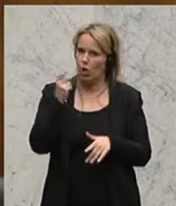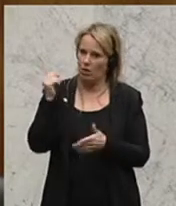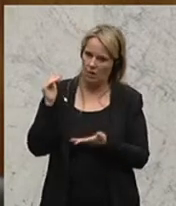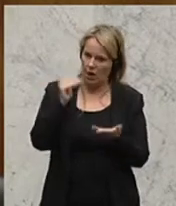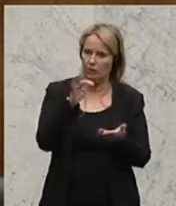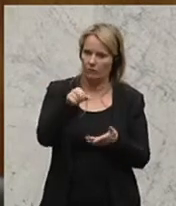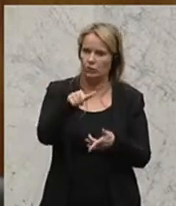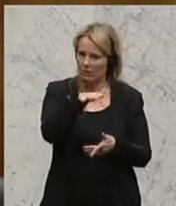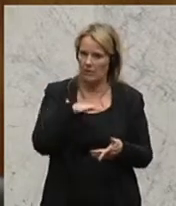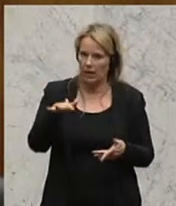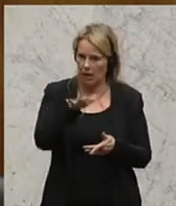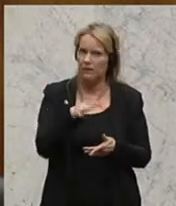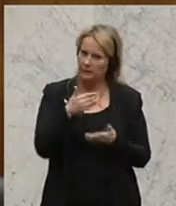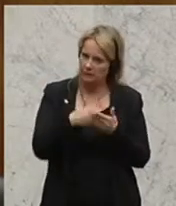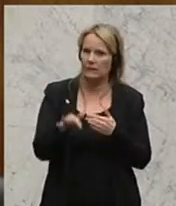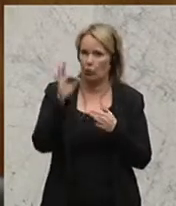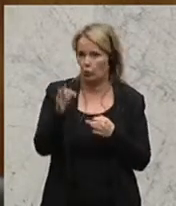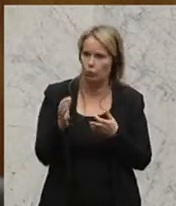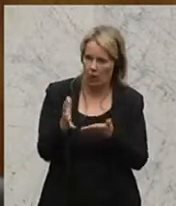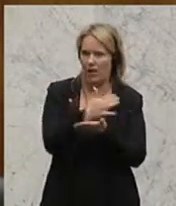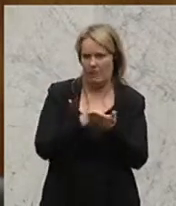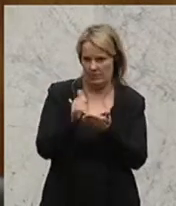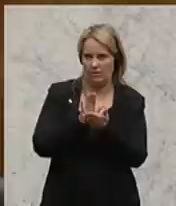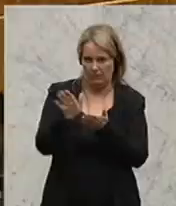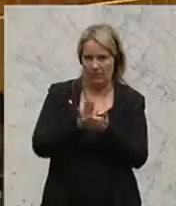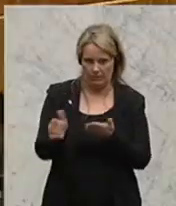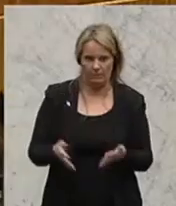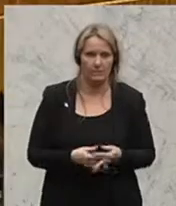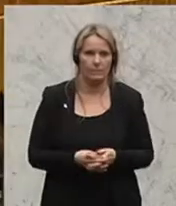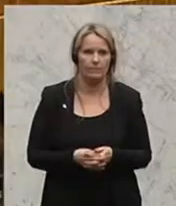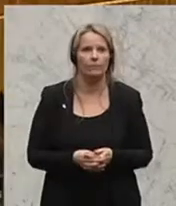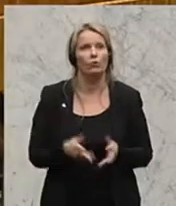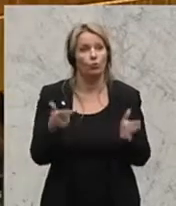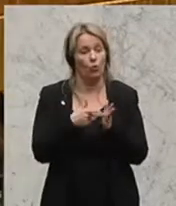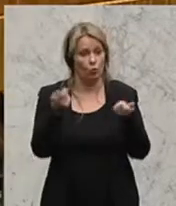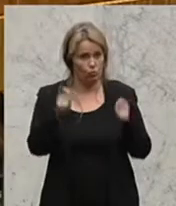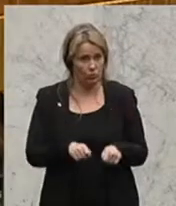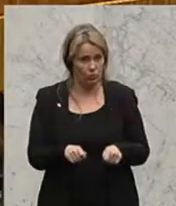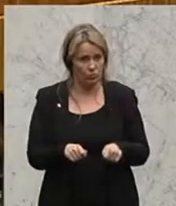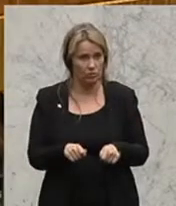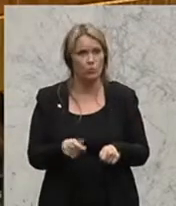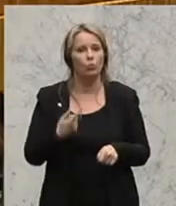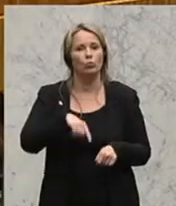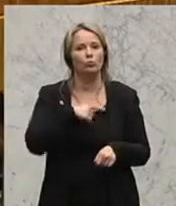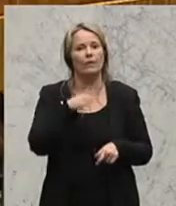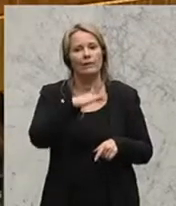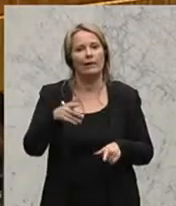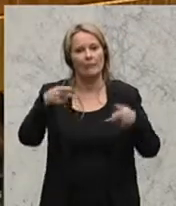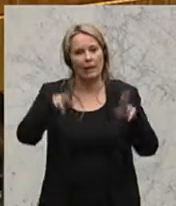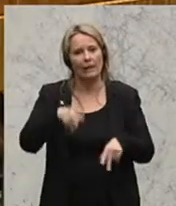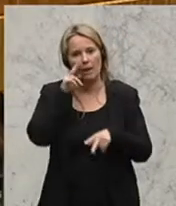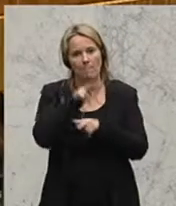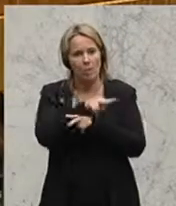in dem Bereich sehr, sehr effizient verwendet werden. Zum Schluss noch die Erwähnung unseres Kinderrechte